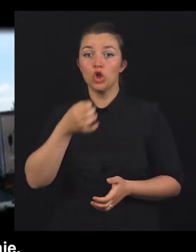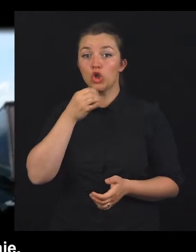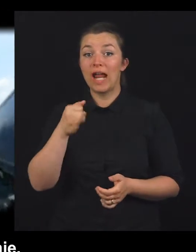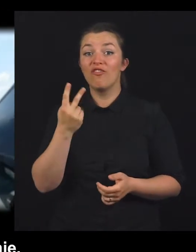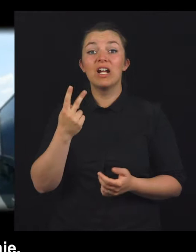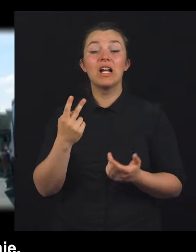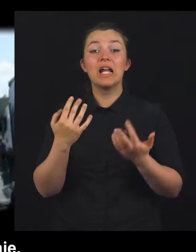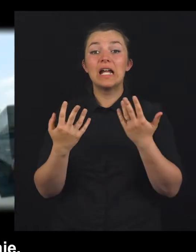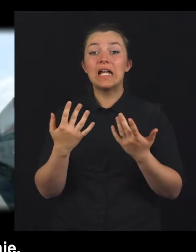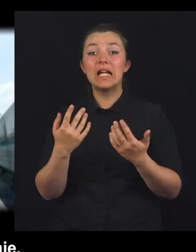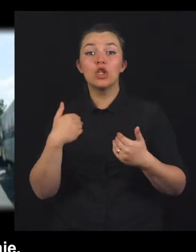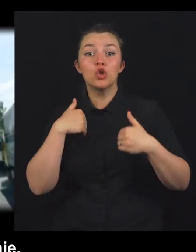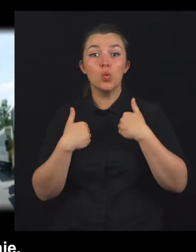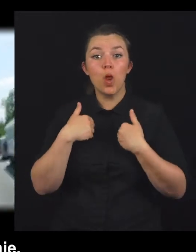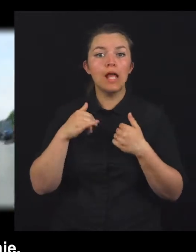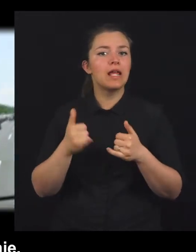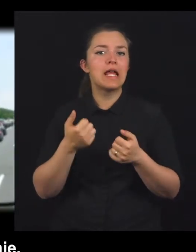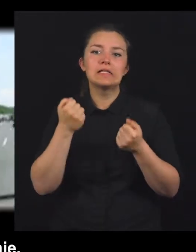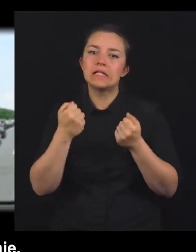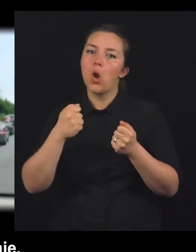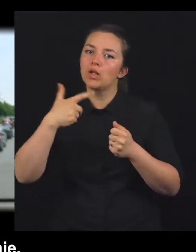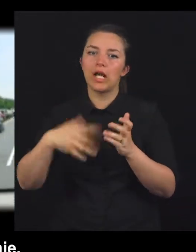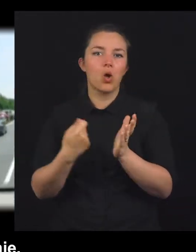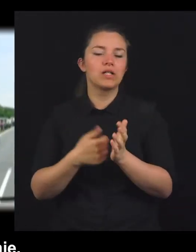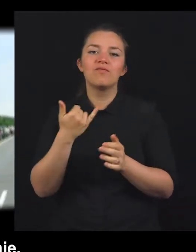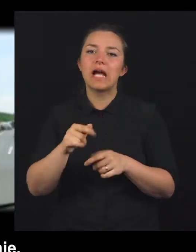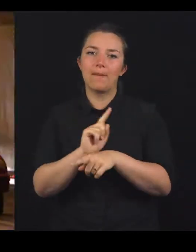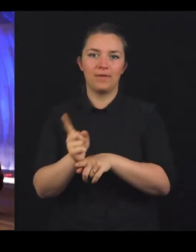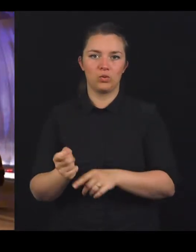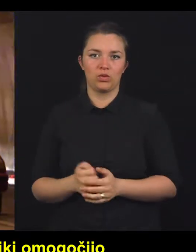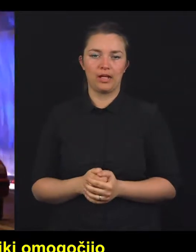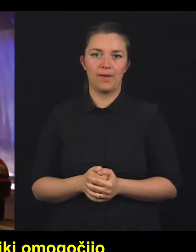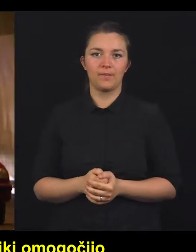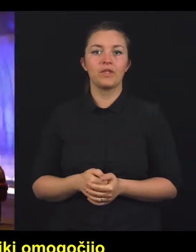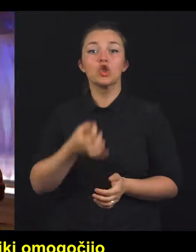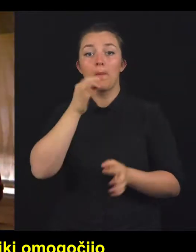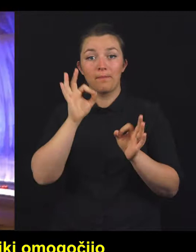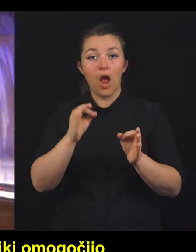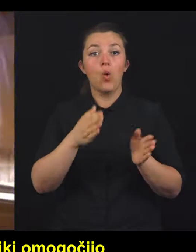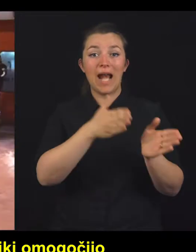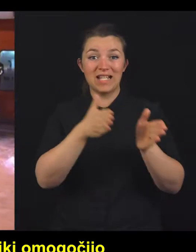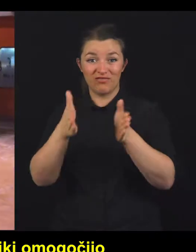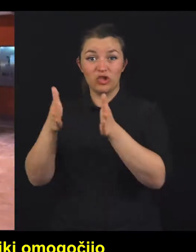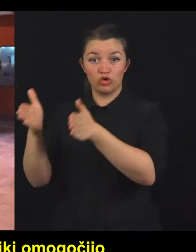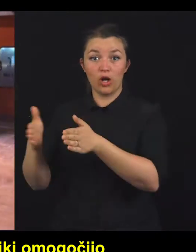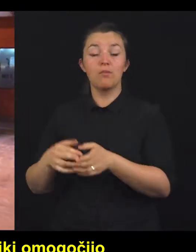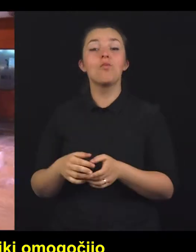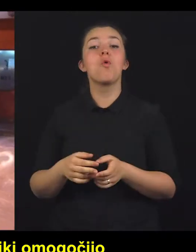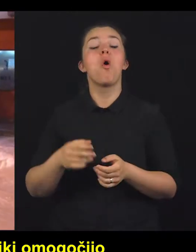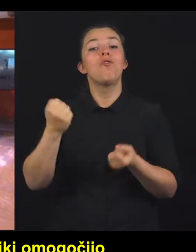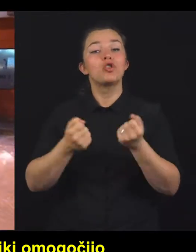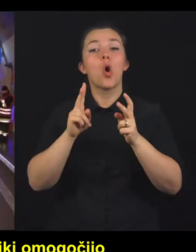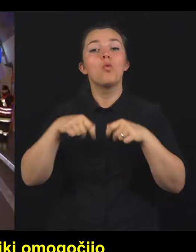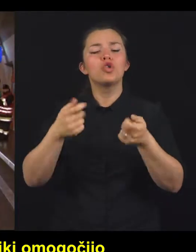Če je pa v igri življenja, pa je zelo dragocena minuta. S pravilnim razvrščanjem vozniki omogočijo